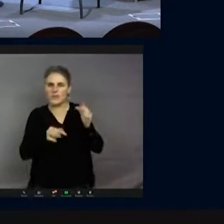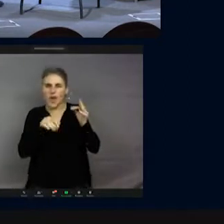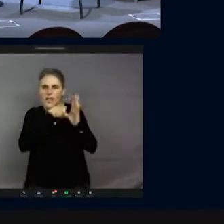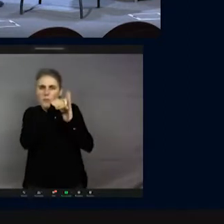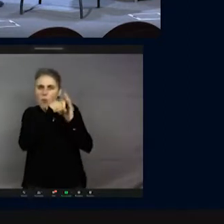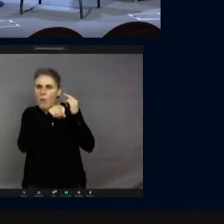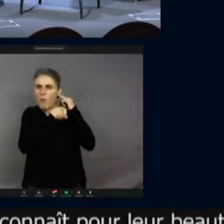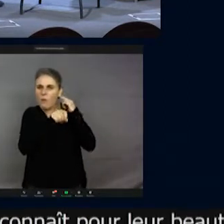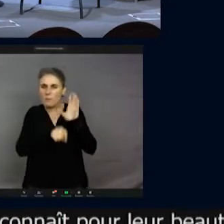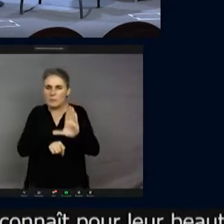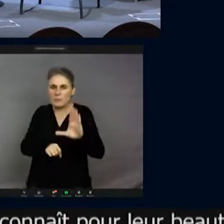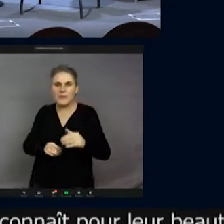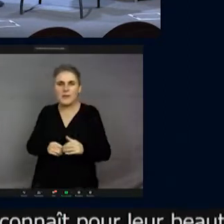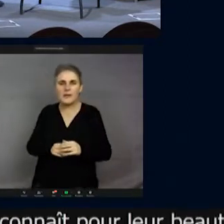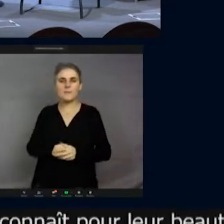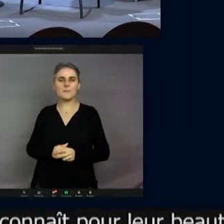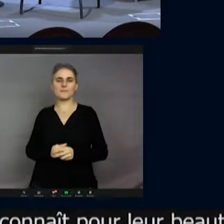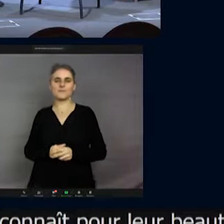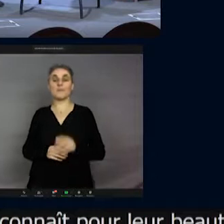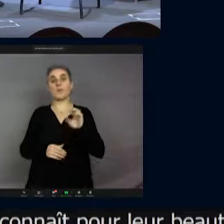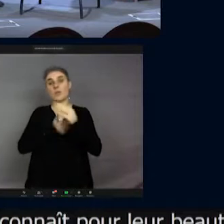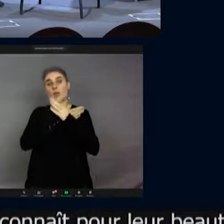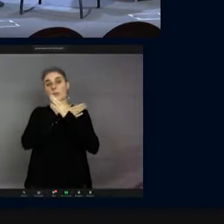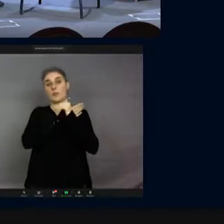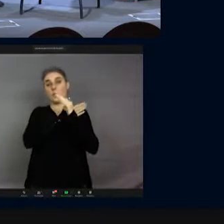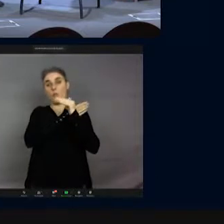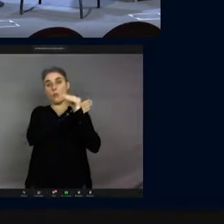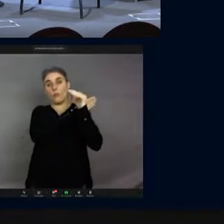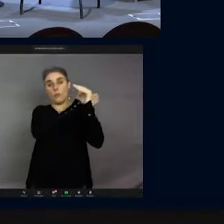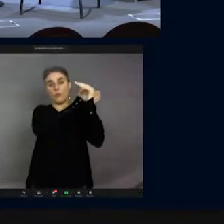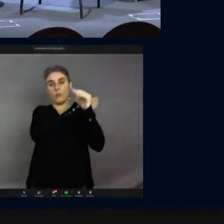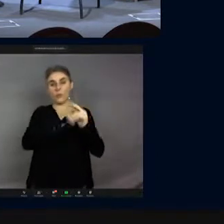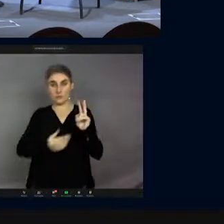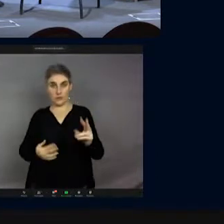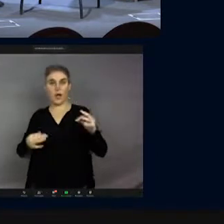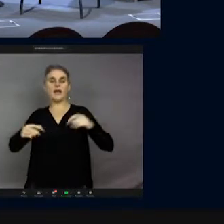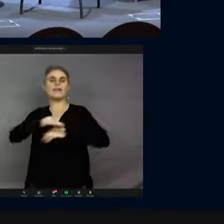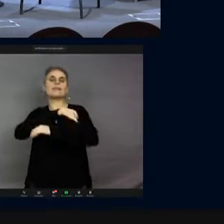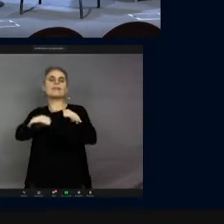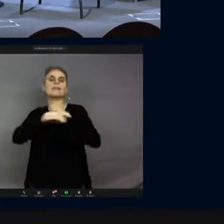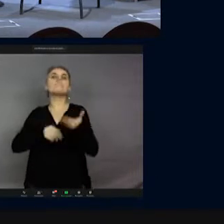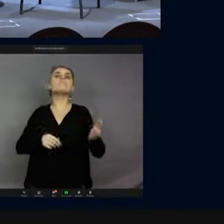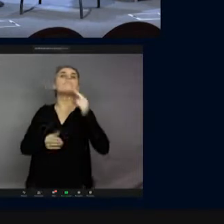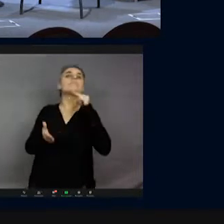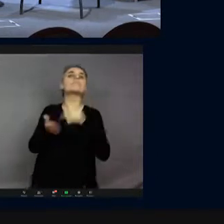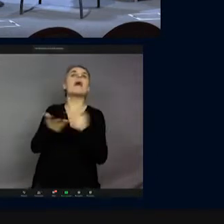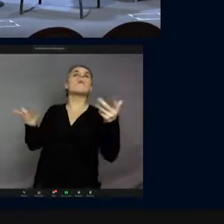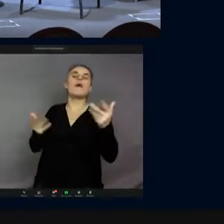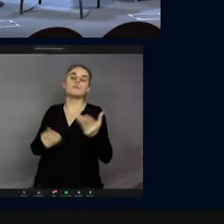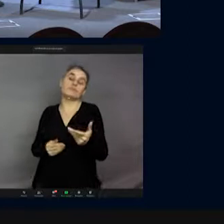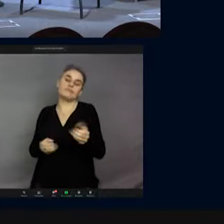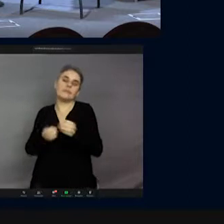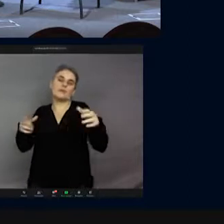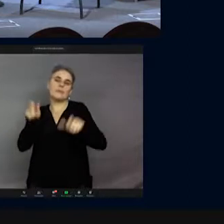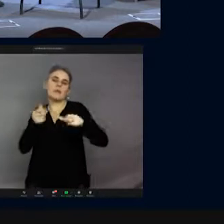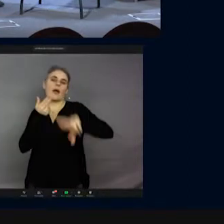on est un peu obligé de parler de papillons, parce que c'est vrai que parmi les insectes préférés des Français, j'ai presque envie de dire, il y a les papillons.